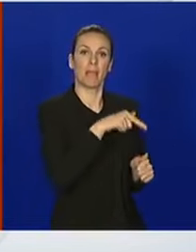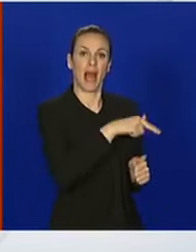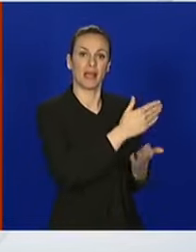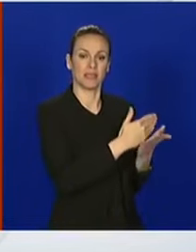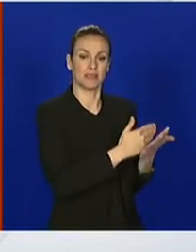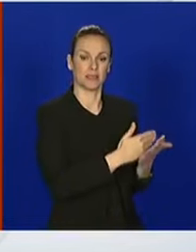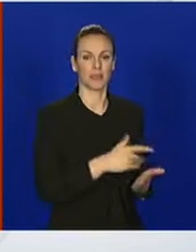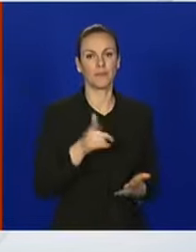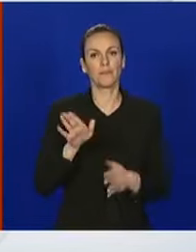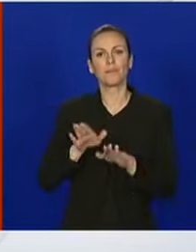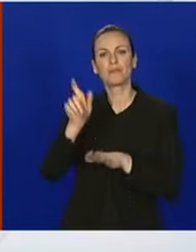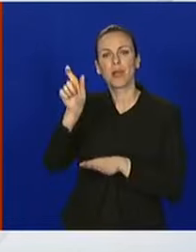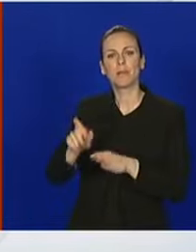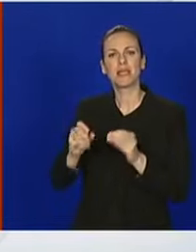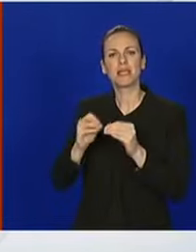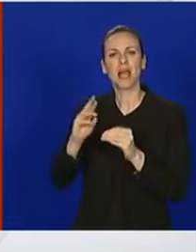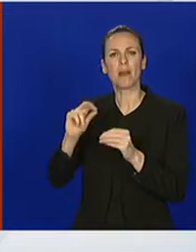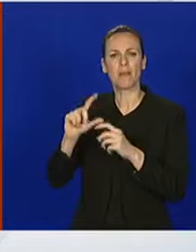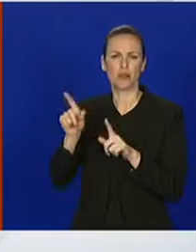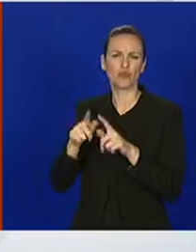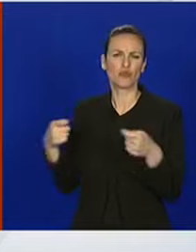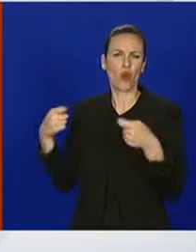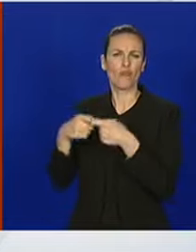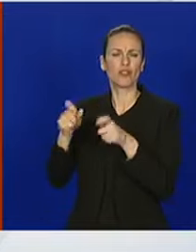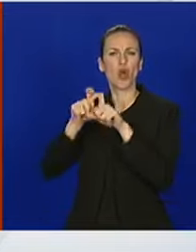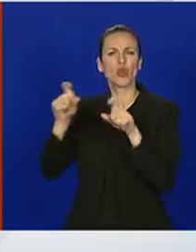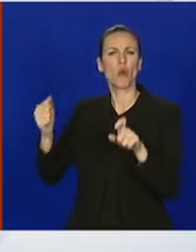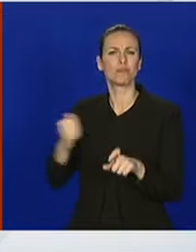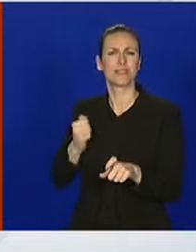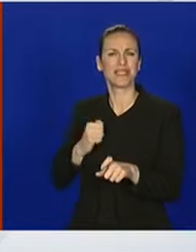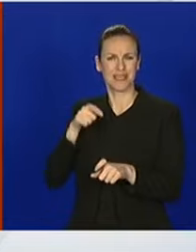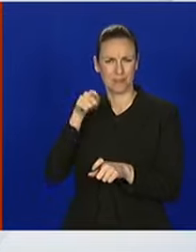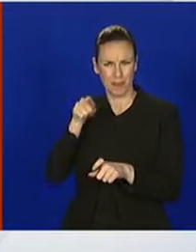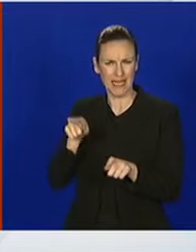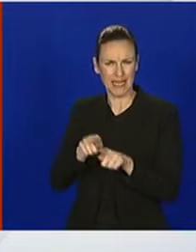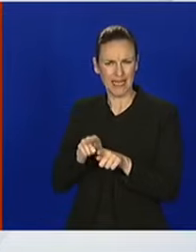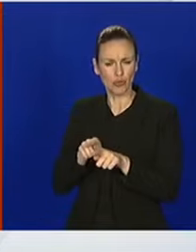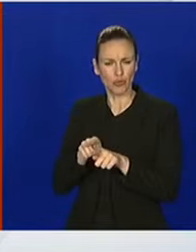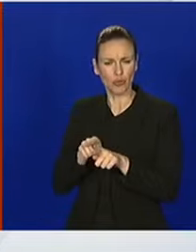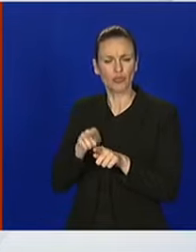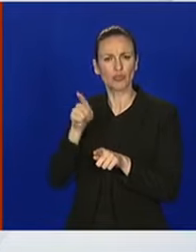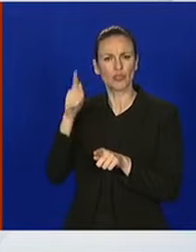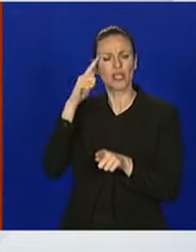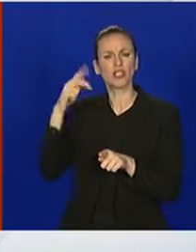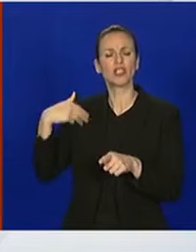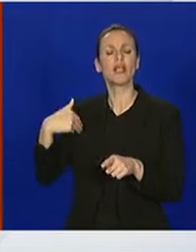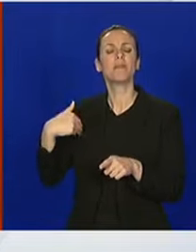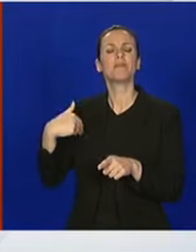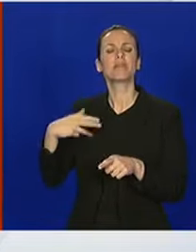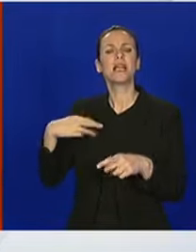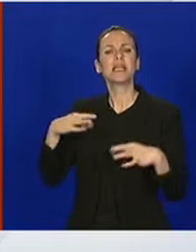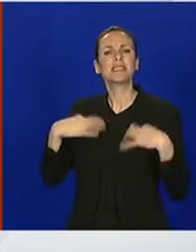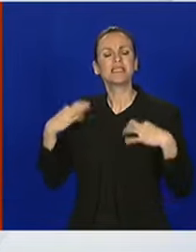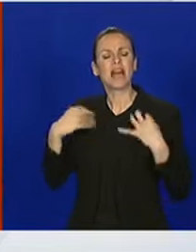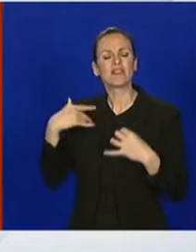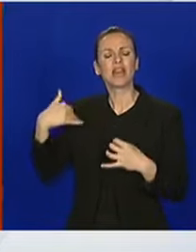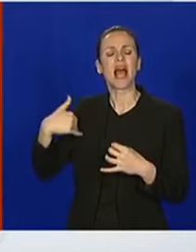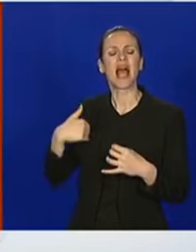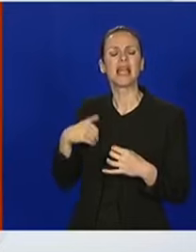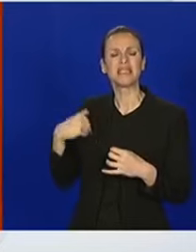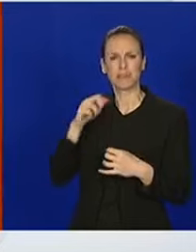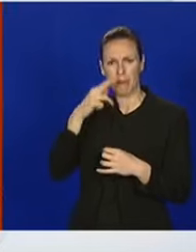Za ministra Beroša isto vezano za dom u Splitu. Dakle, zdravstvena inspekcija je jedno, ministarstvo drugo.